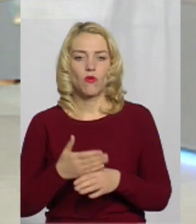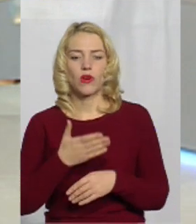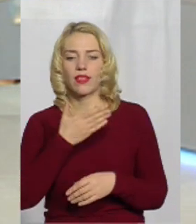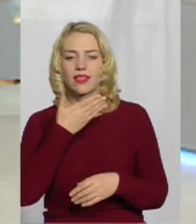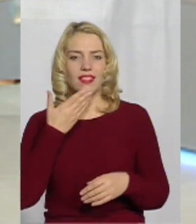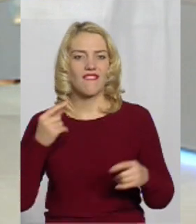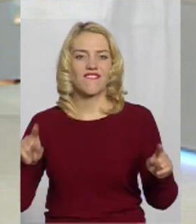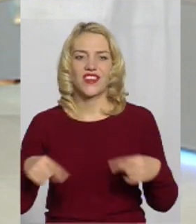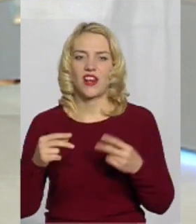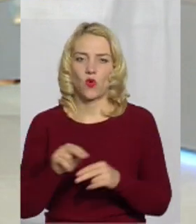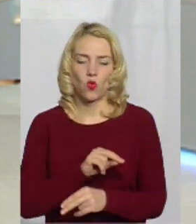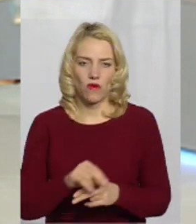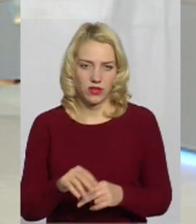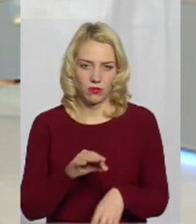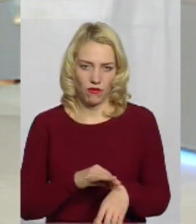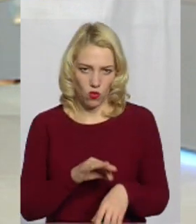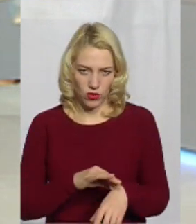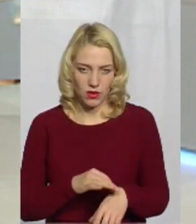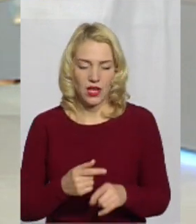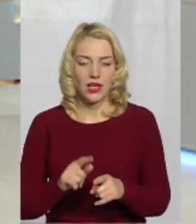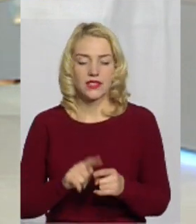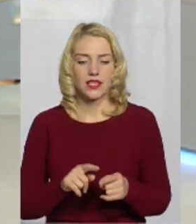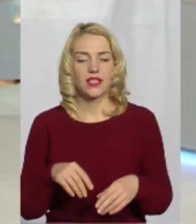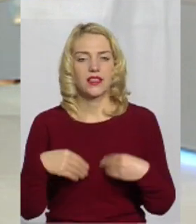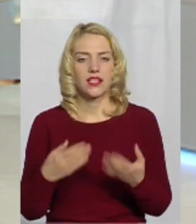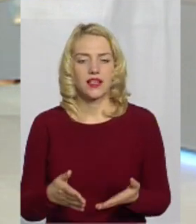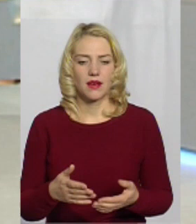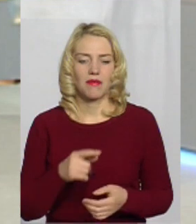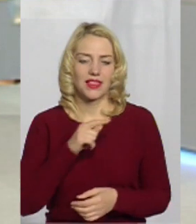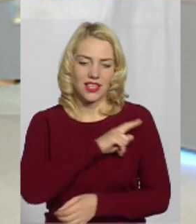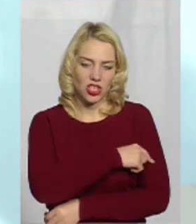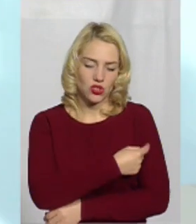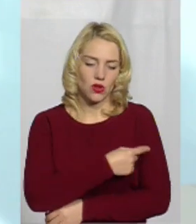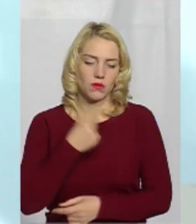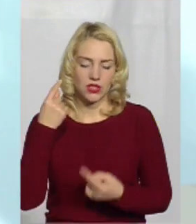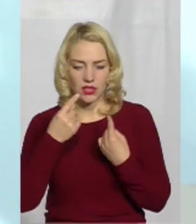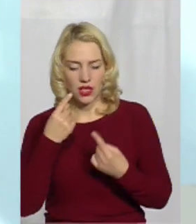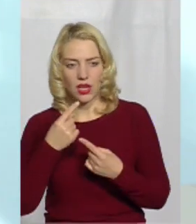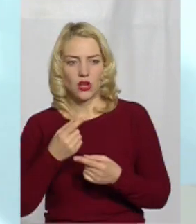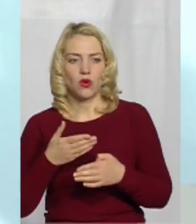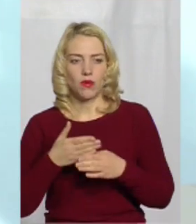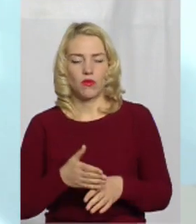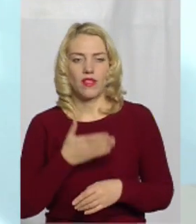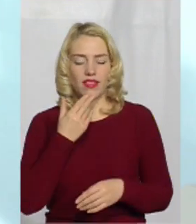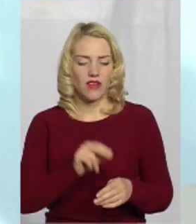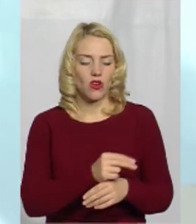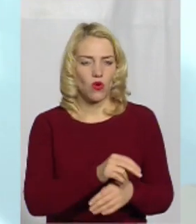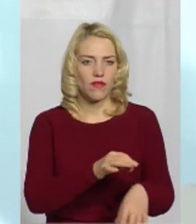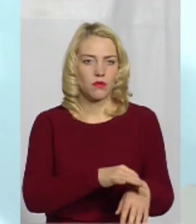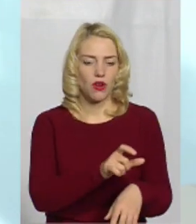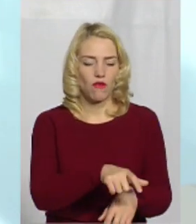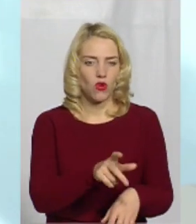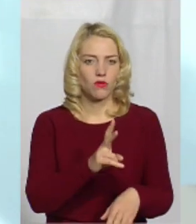паліативна допомога – це надання медичної, соціальної, психологічної допомоги невіліковним хворим, які